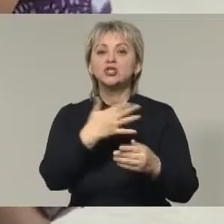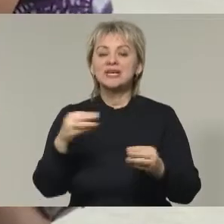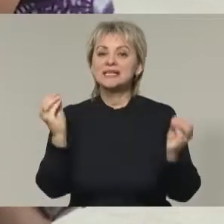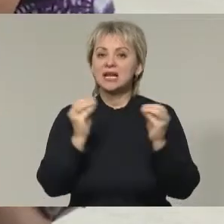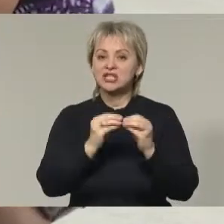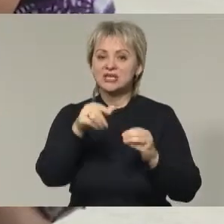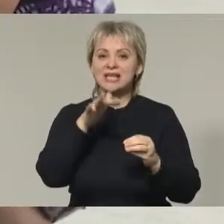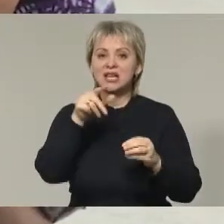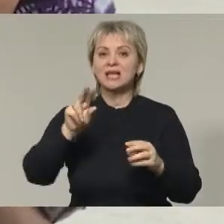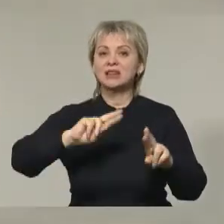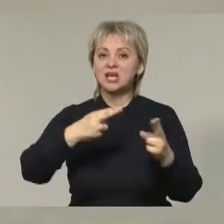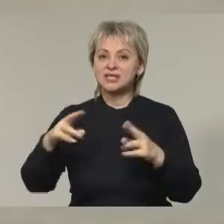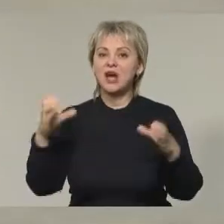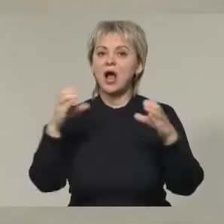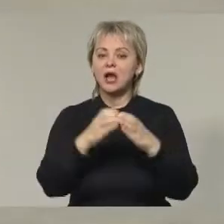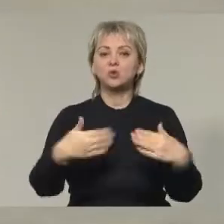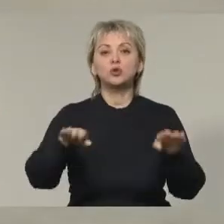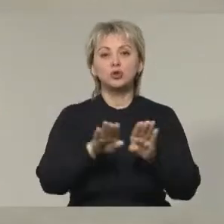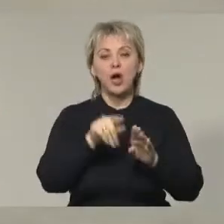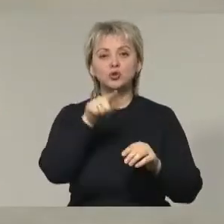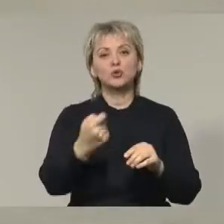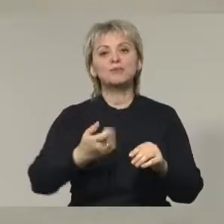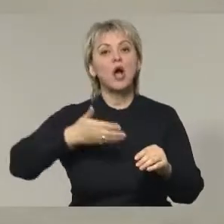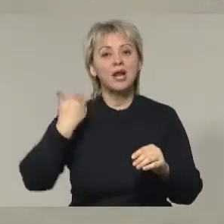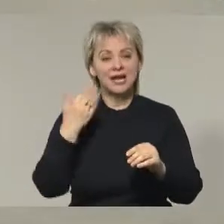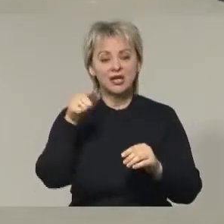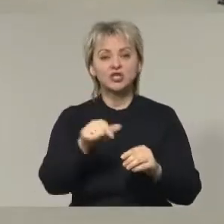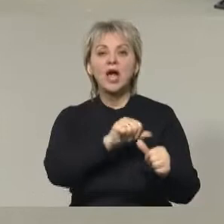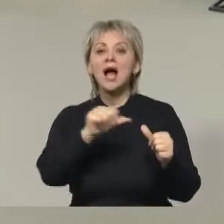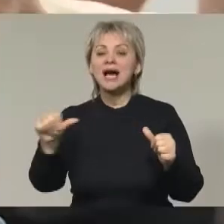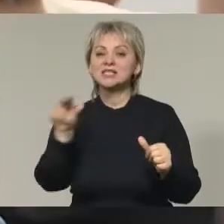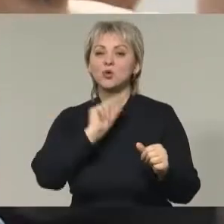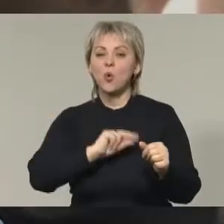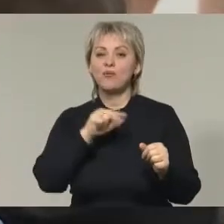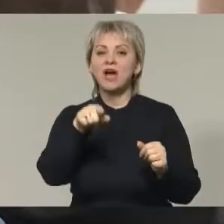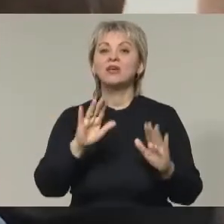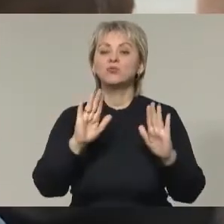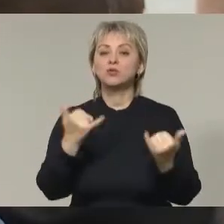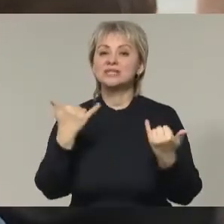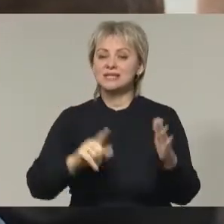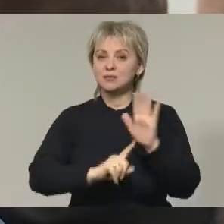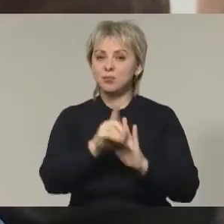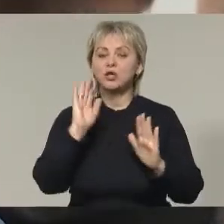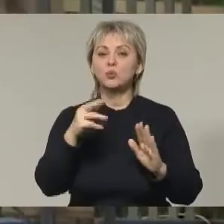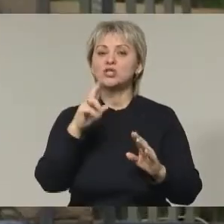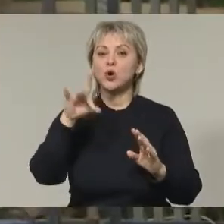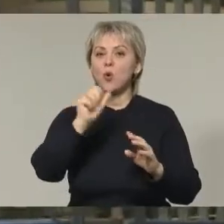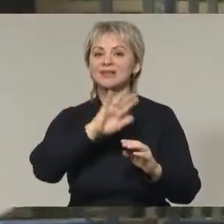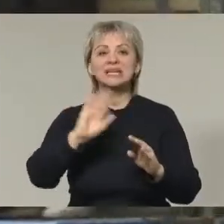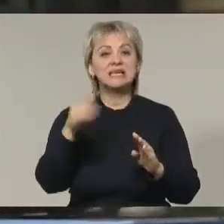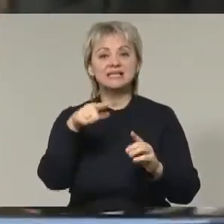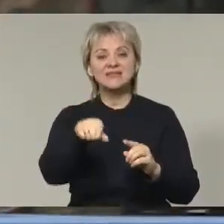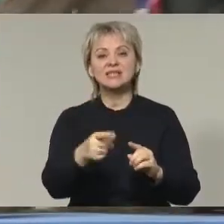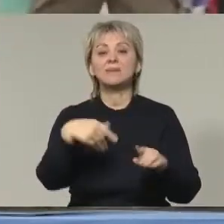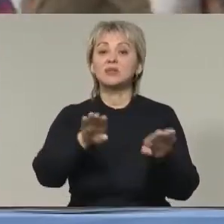десятков лет танцевала в коллективе, так что ее немного легче. Но основу отработали и вот дебют. И пусть их рок-н-ролл не совсем